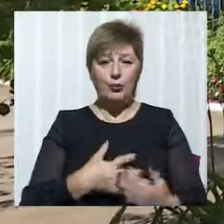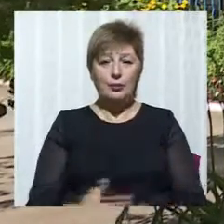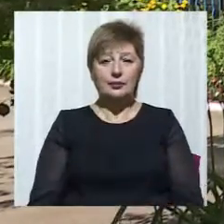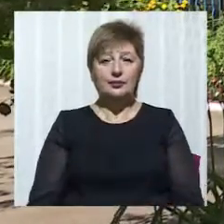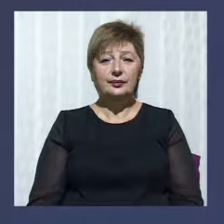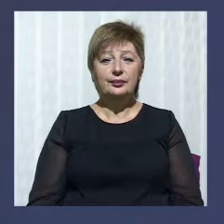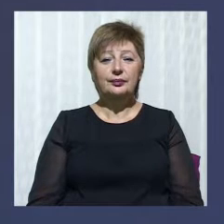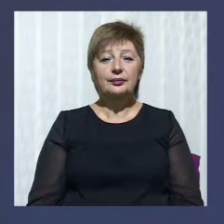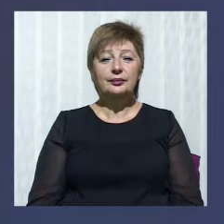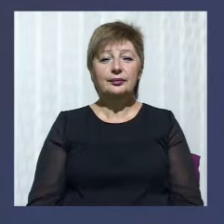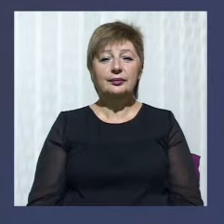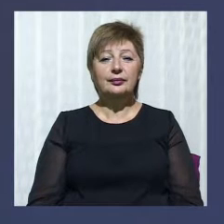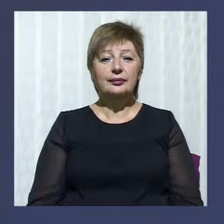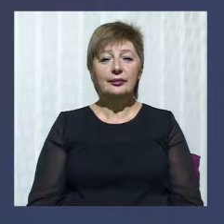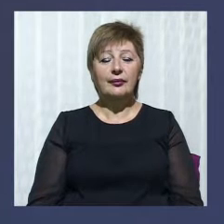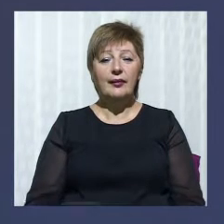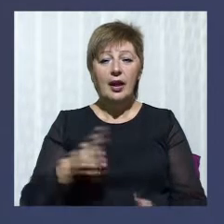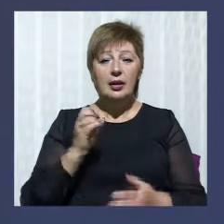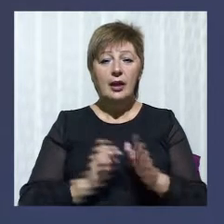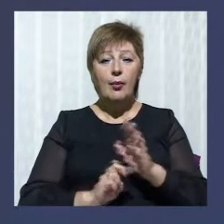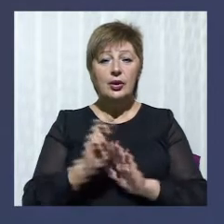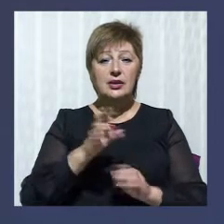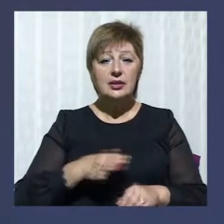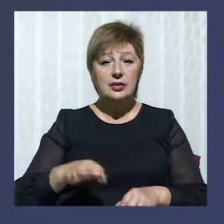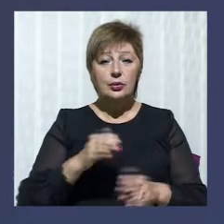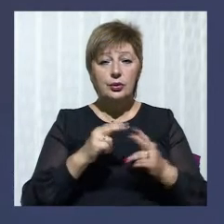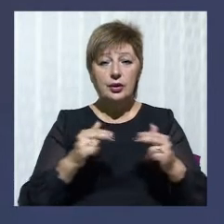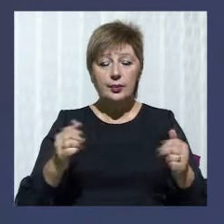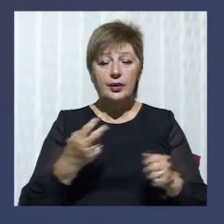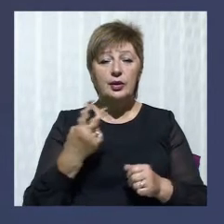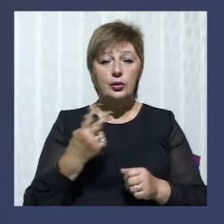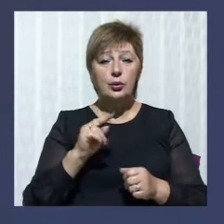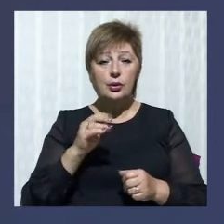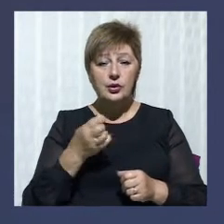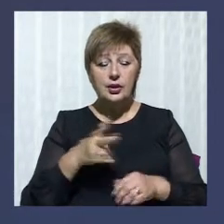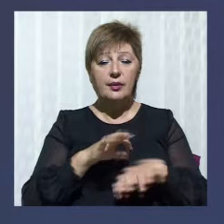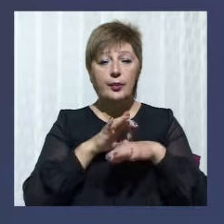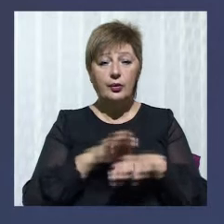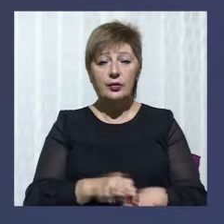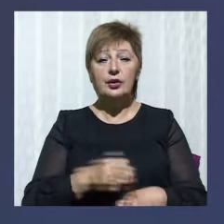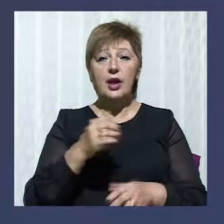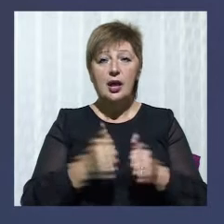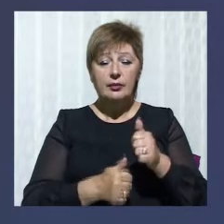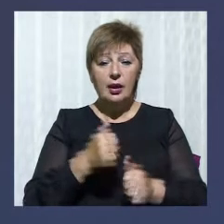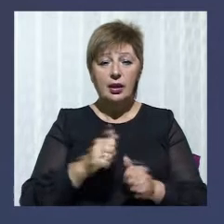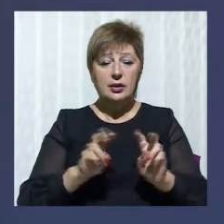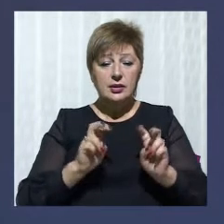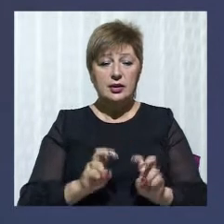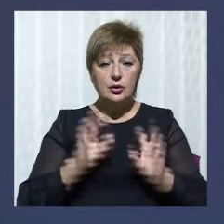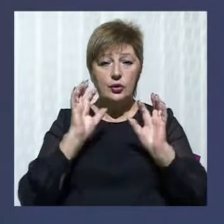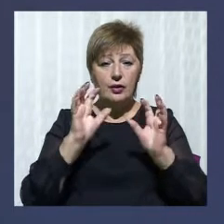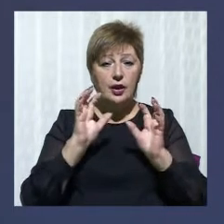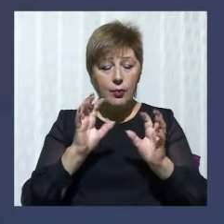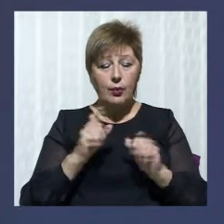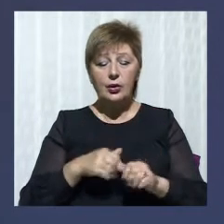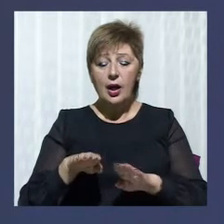51-го. На Монастирському острові у Дніпрі 2 червня провели змагання з сидячого волейболу – рівні права